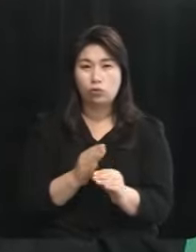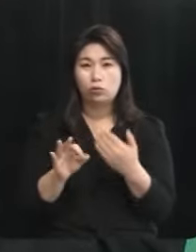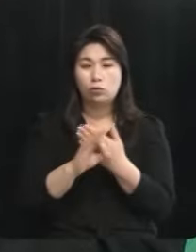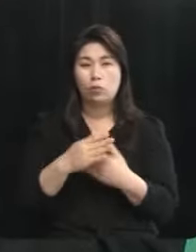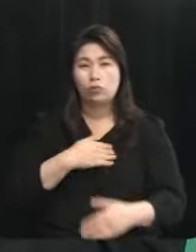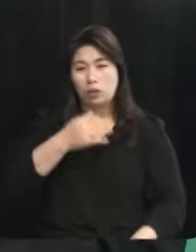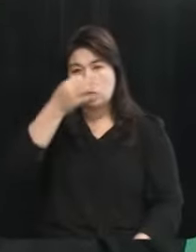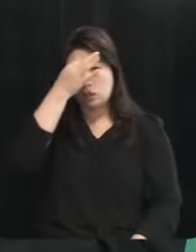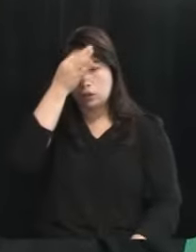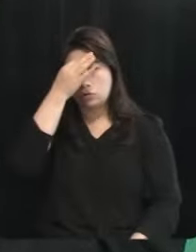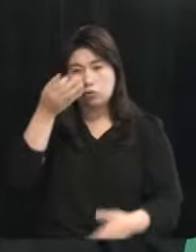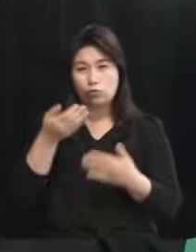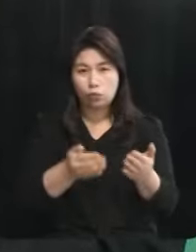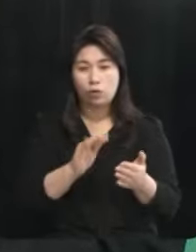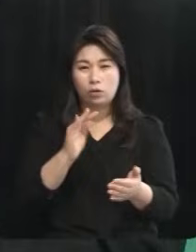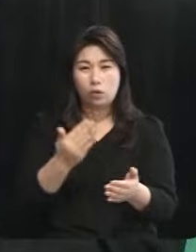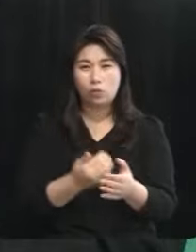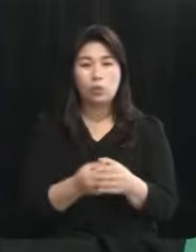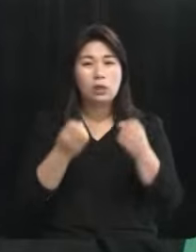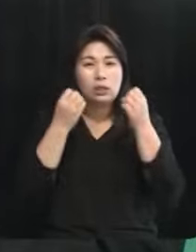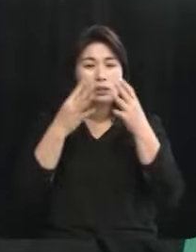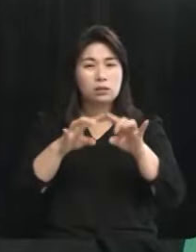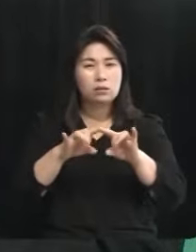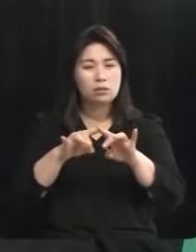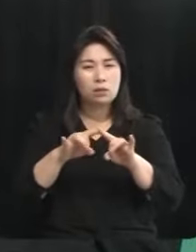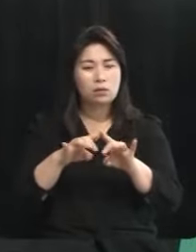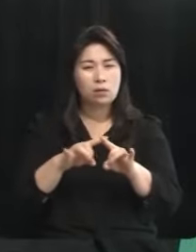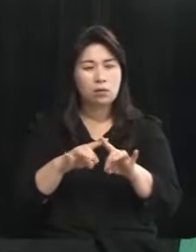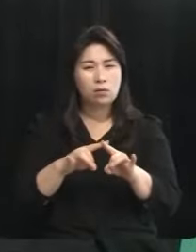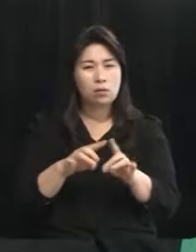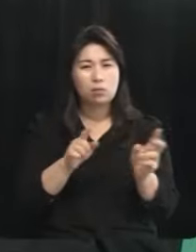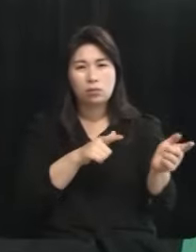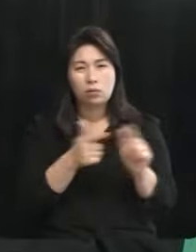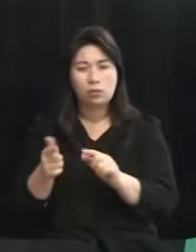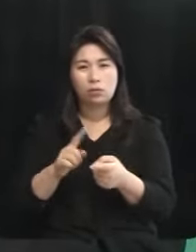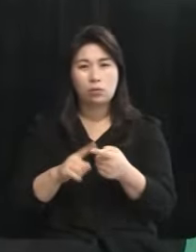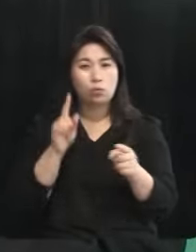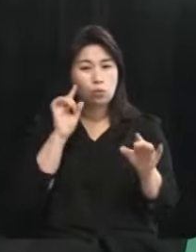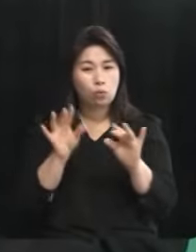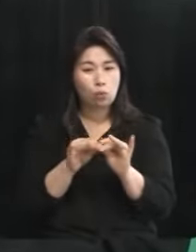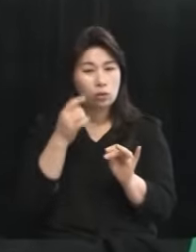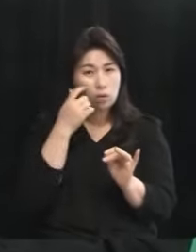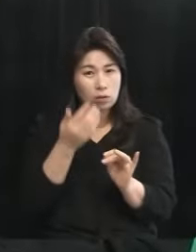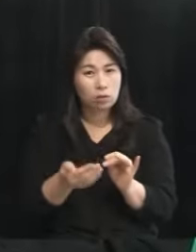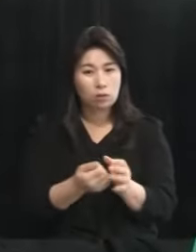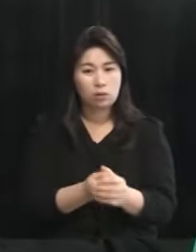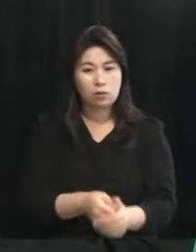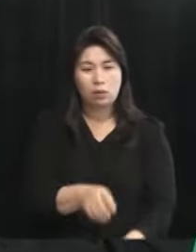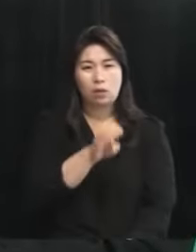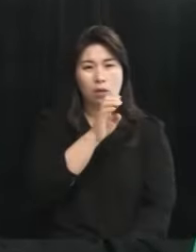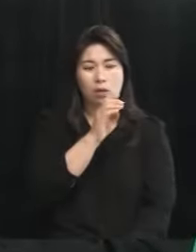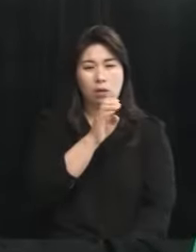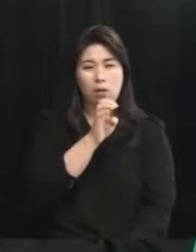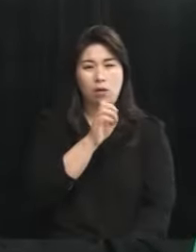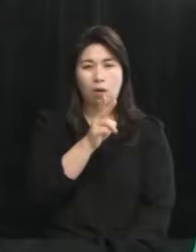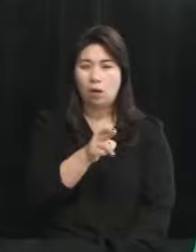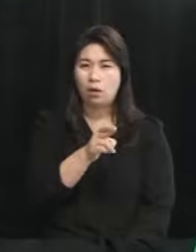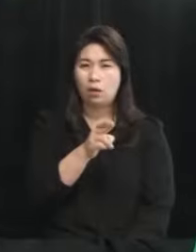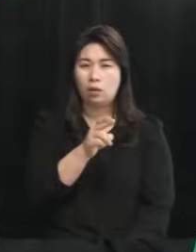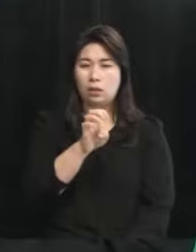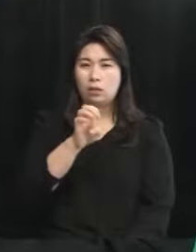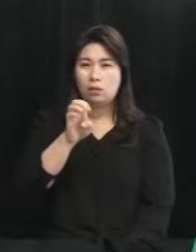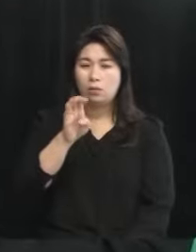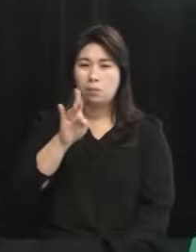지원도 하고 신재생 에너지로서의 전환을 해야 되는데 그것에 동의하시는지요 아리백에 대한